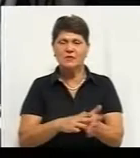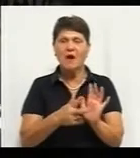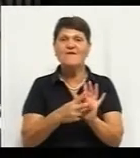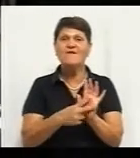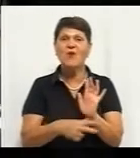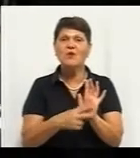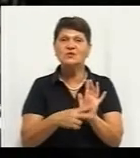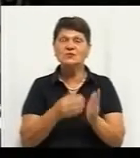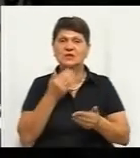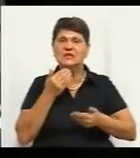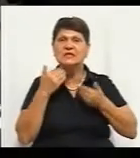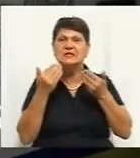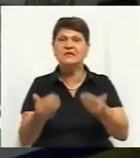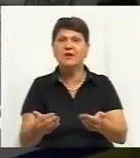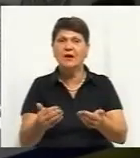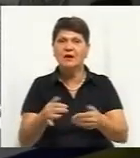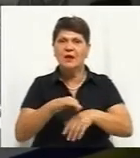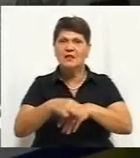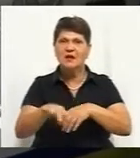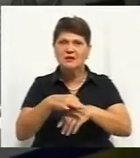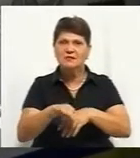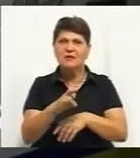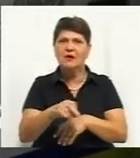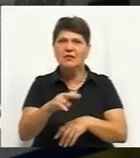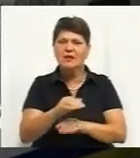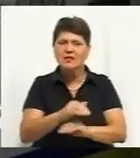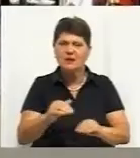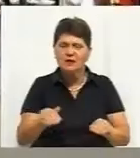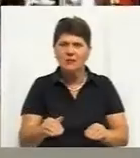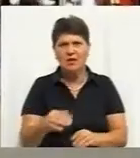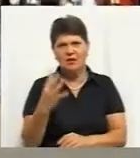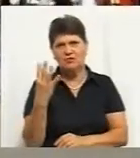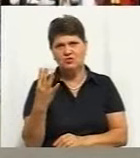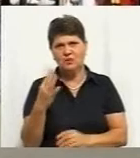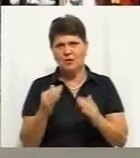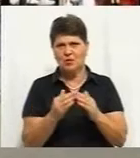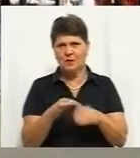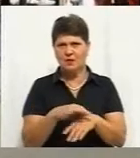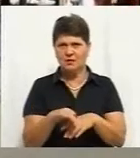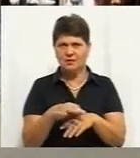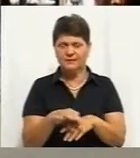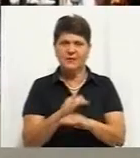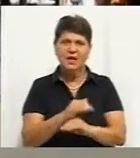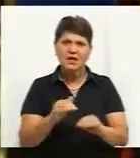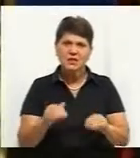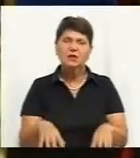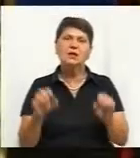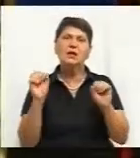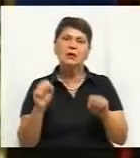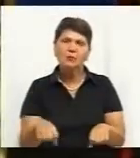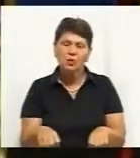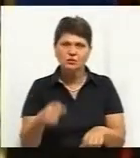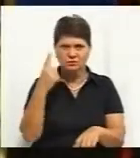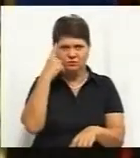насильства над дітьми. Чотири з них – випадки домашнього насилля. Додає, аби діти могли повідомити про свої проблеми, поліціян там без